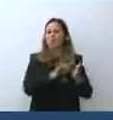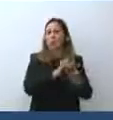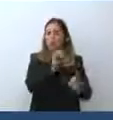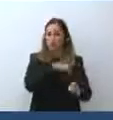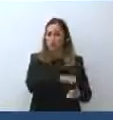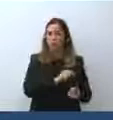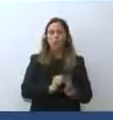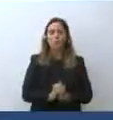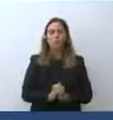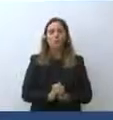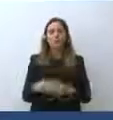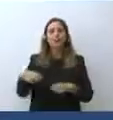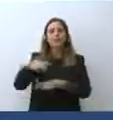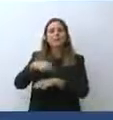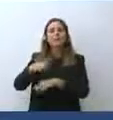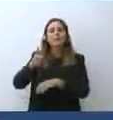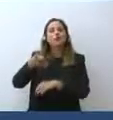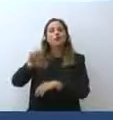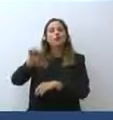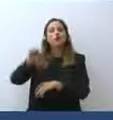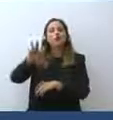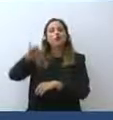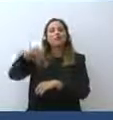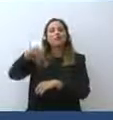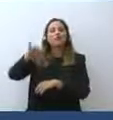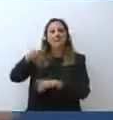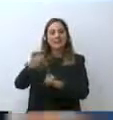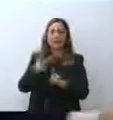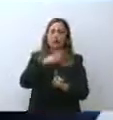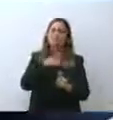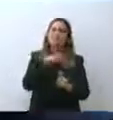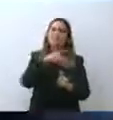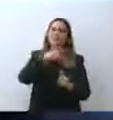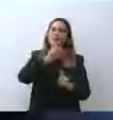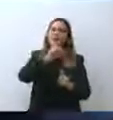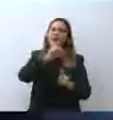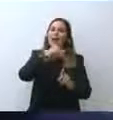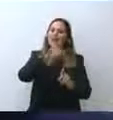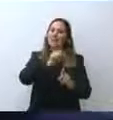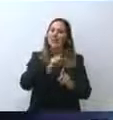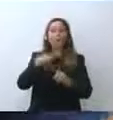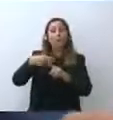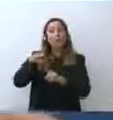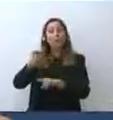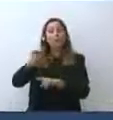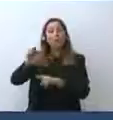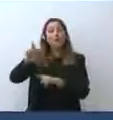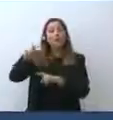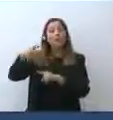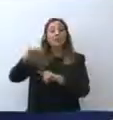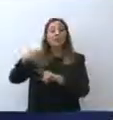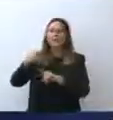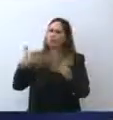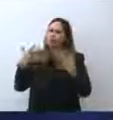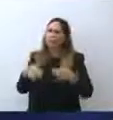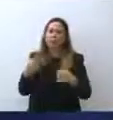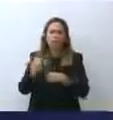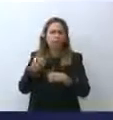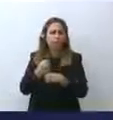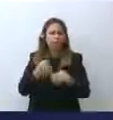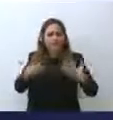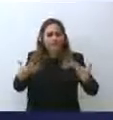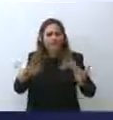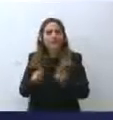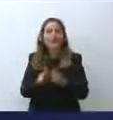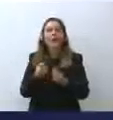Con il Ministro Giovannini, insieme con il Ministro Speranza e con la Ministra Germini abbiamo lavorato moltissimo per garantire